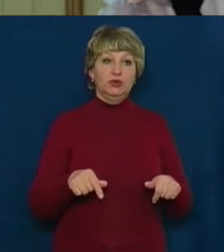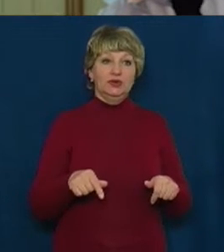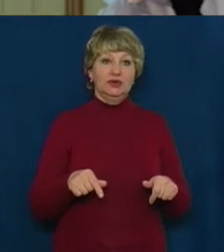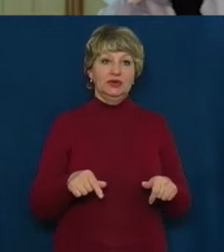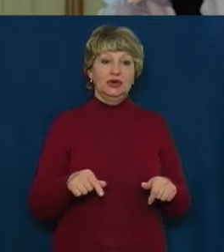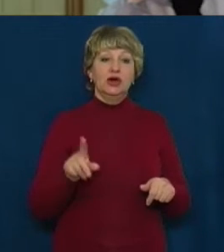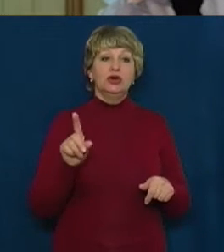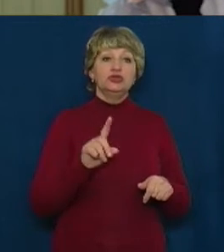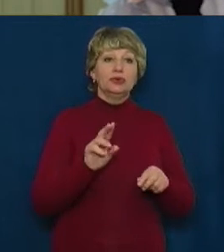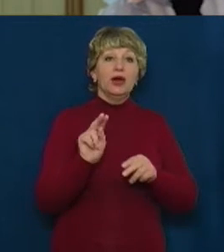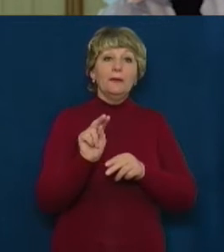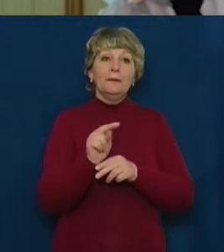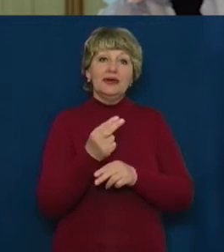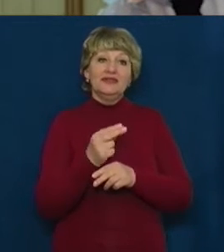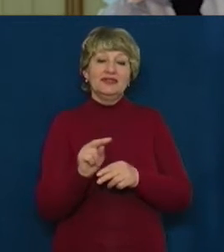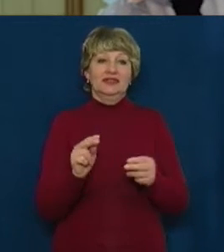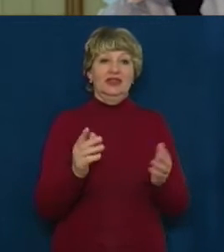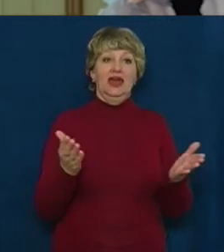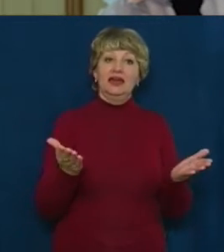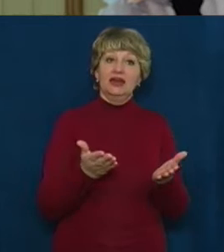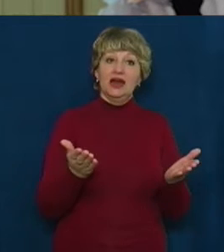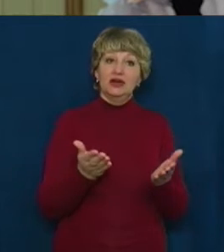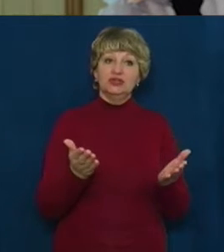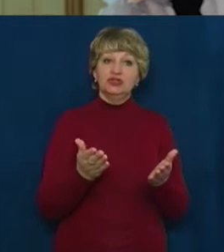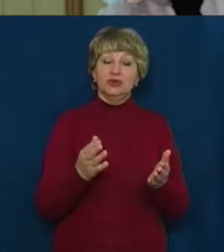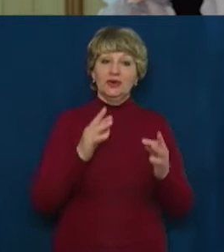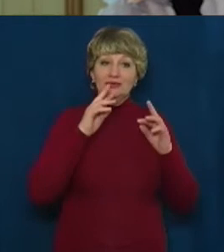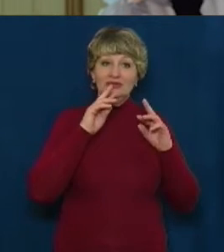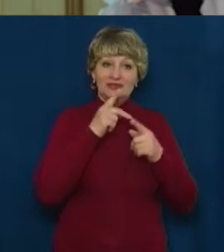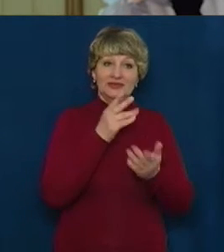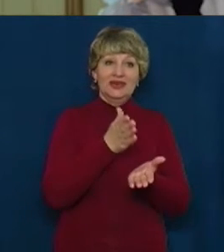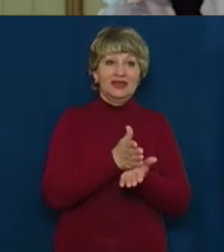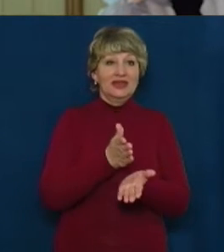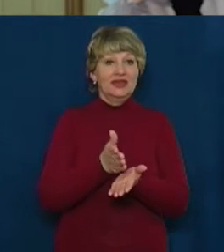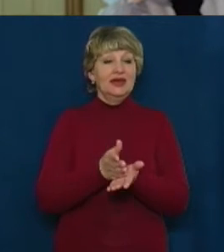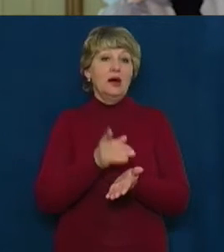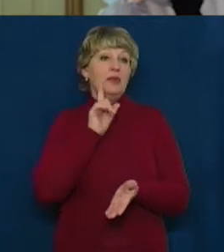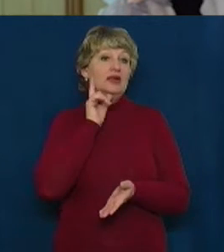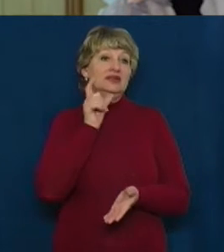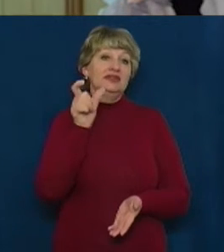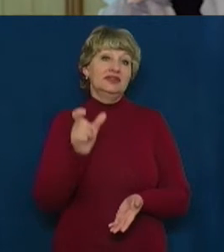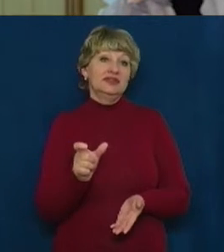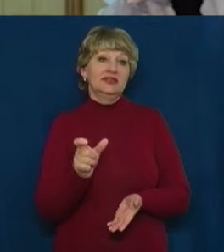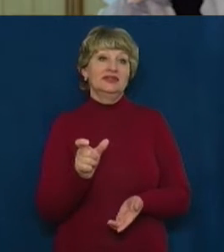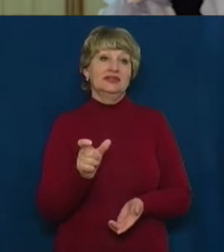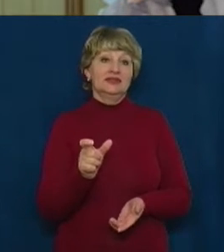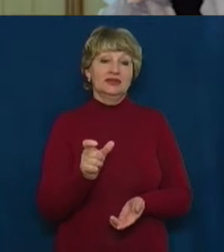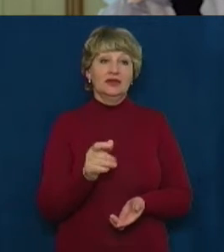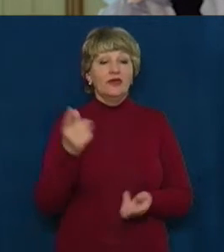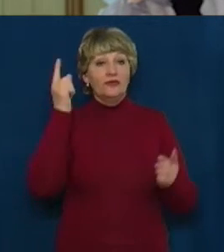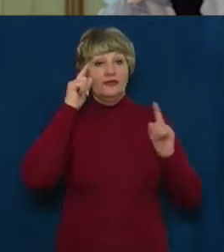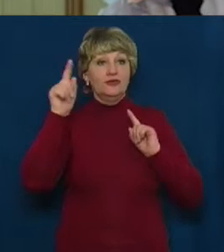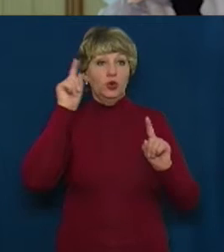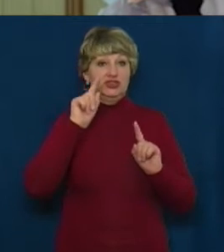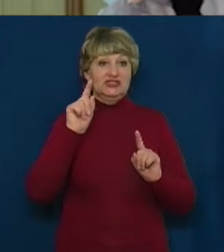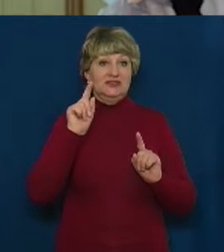виправити якось, якщо на хибному шляху йде молода людина чи дитина в творчості.